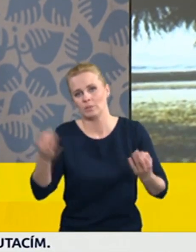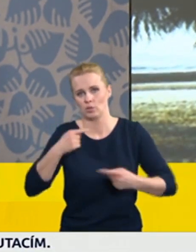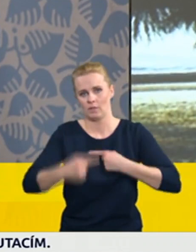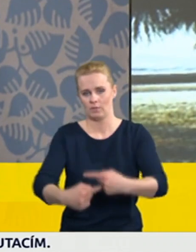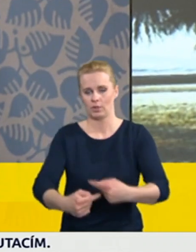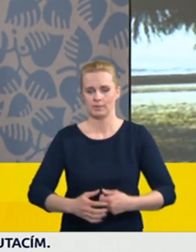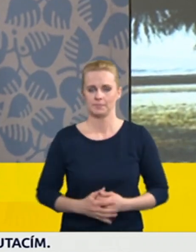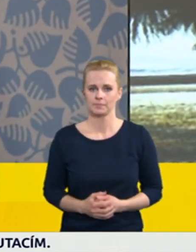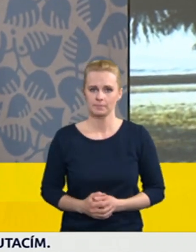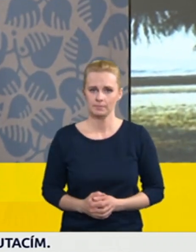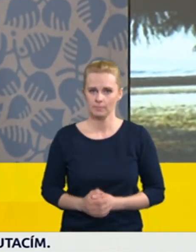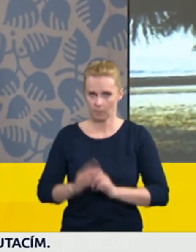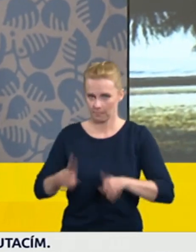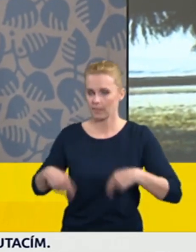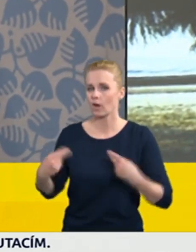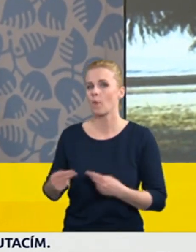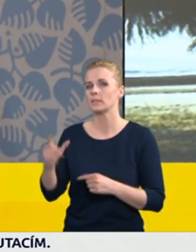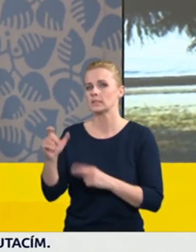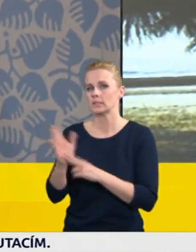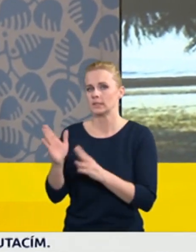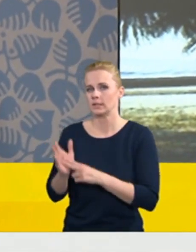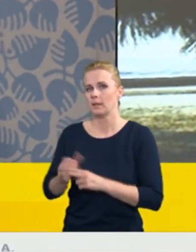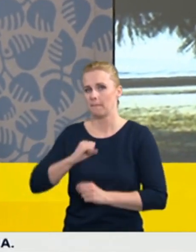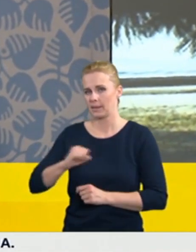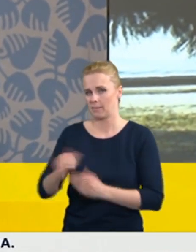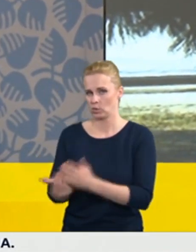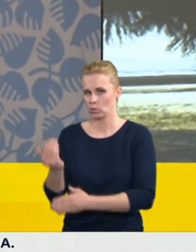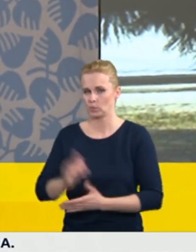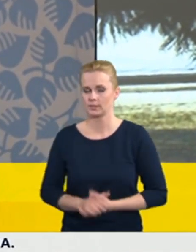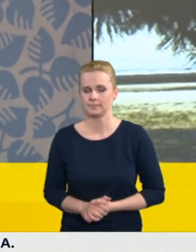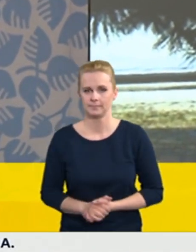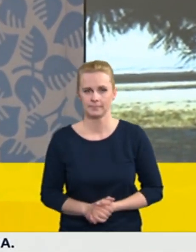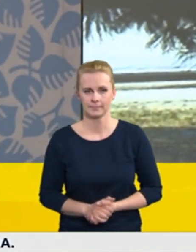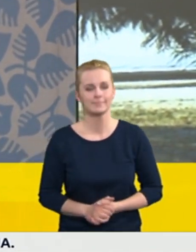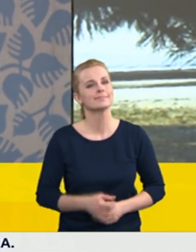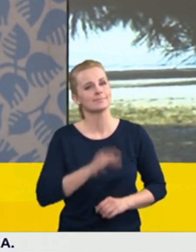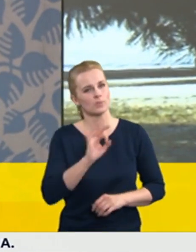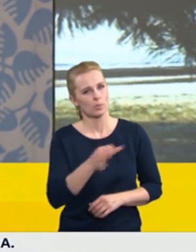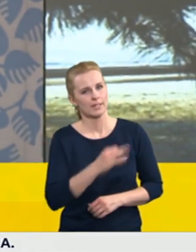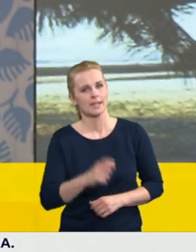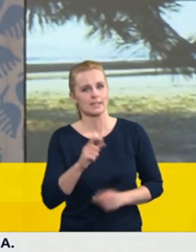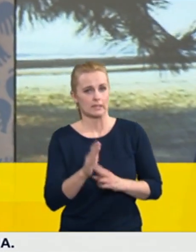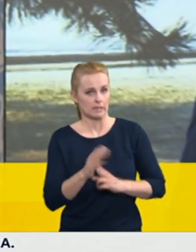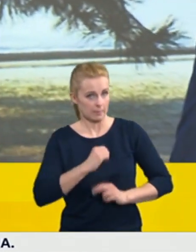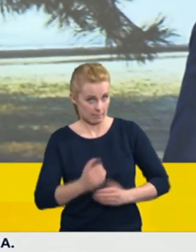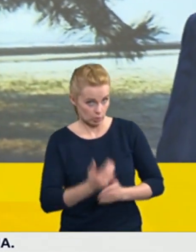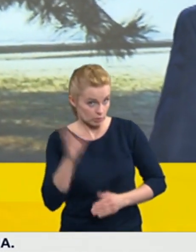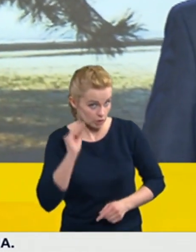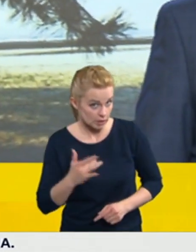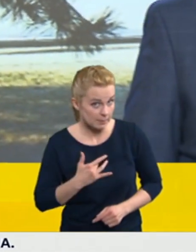paní Bohuslovová, CNN Prima News. Dobrý den, Renáta Bohuslovová, CNN Prima News. Slyšíme se? Ano.